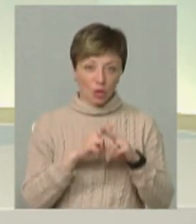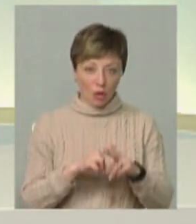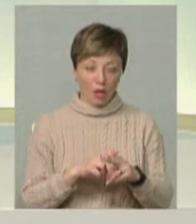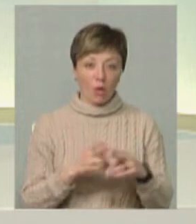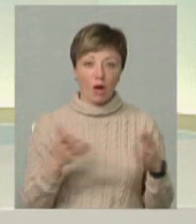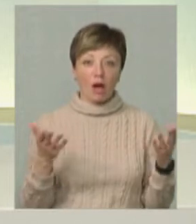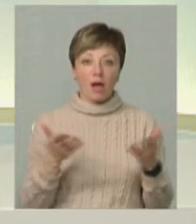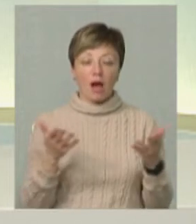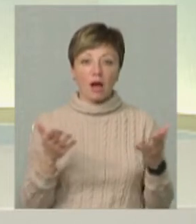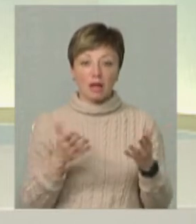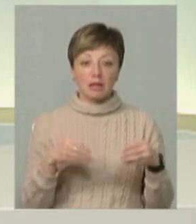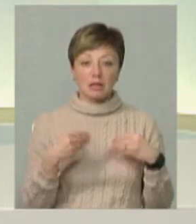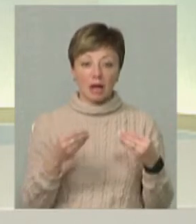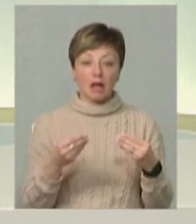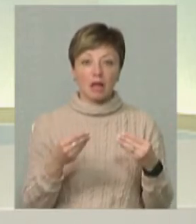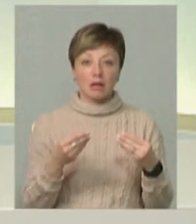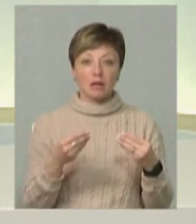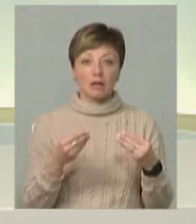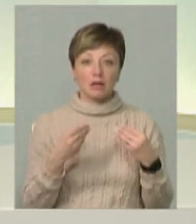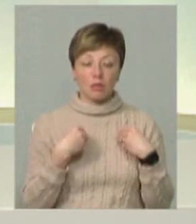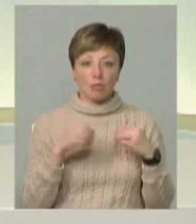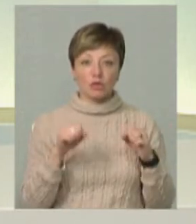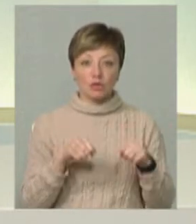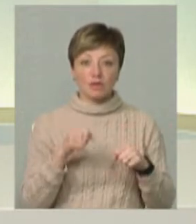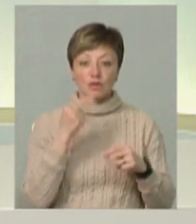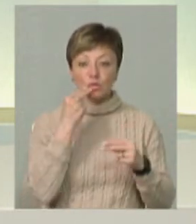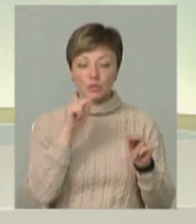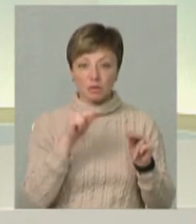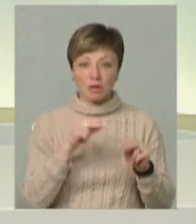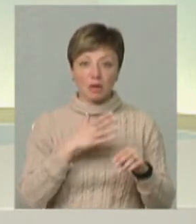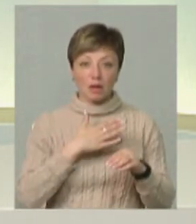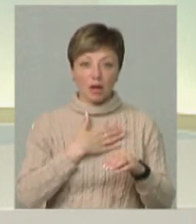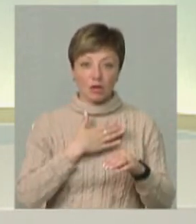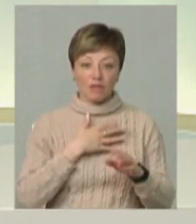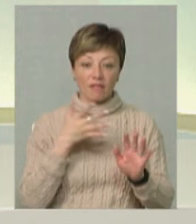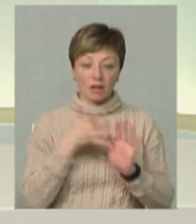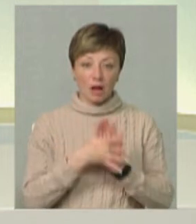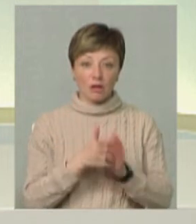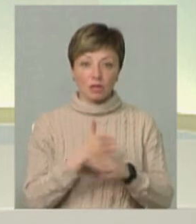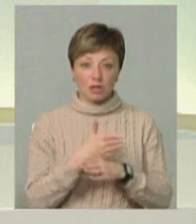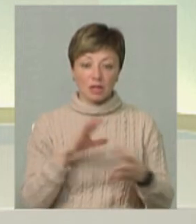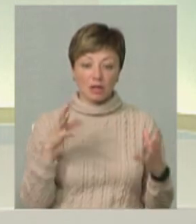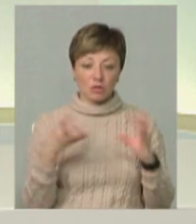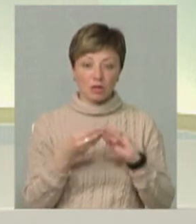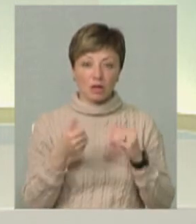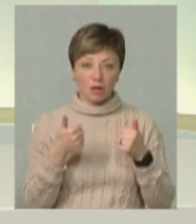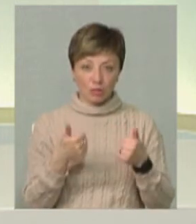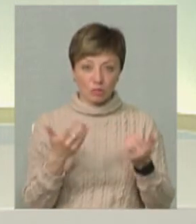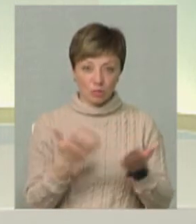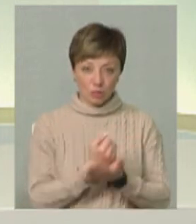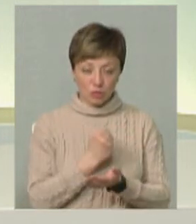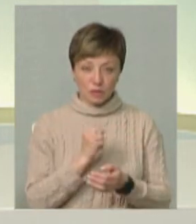дали можливість нам зоптимізувати нашу витратну частину, дали такий хороший результат на виході,